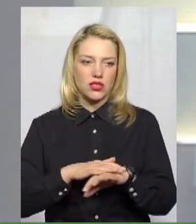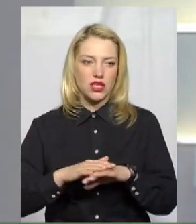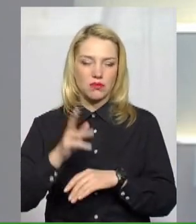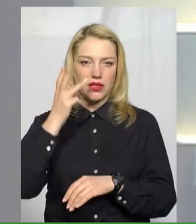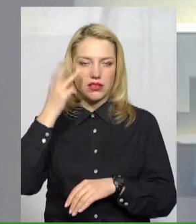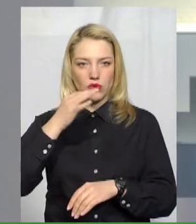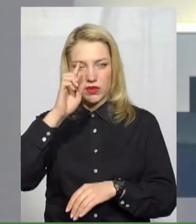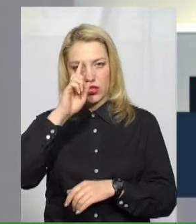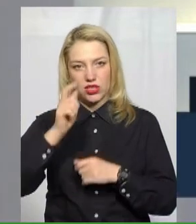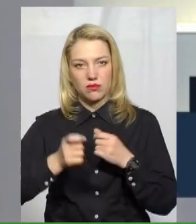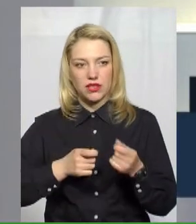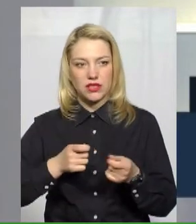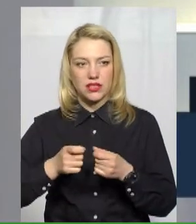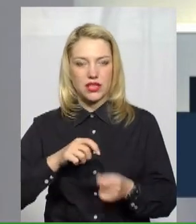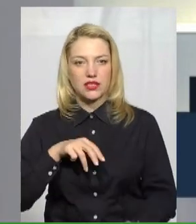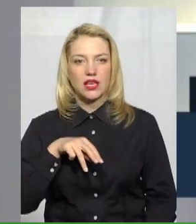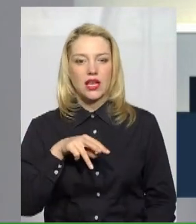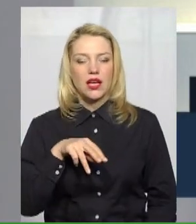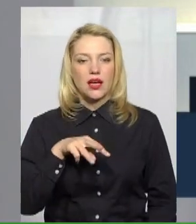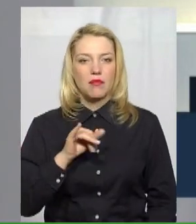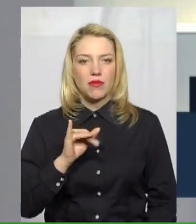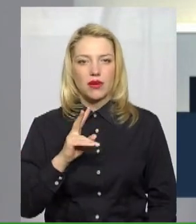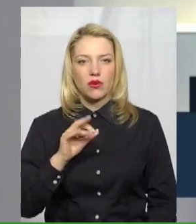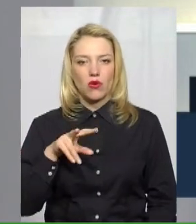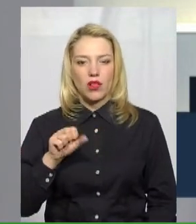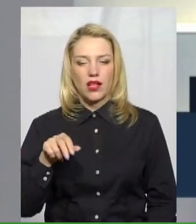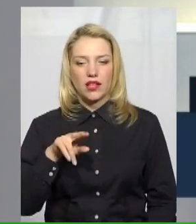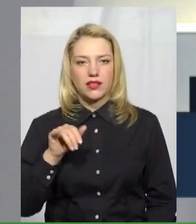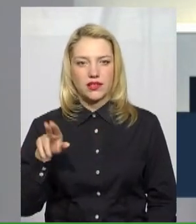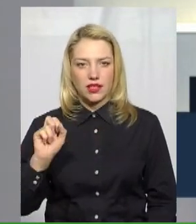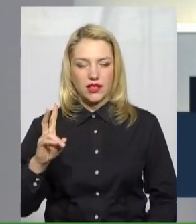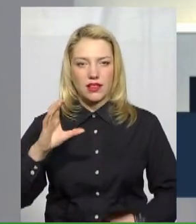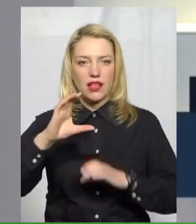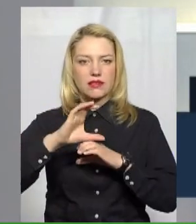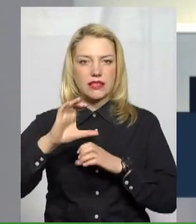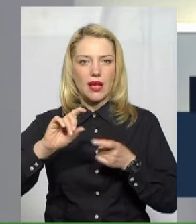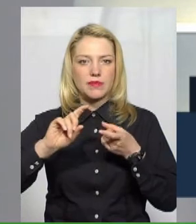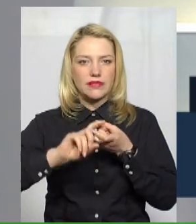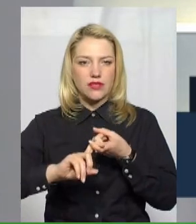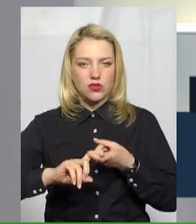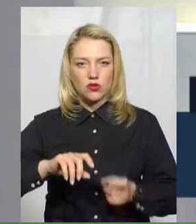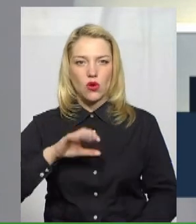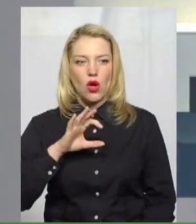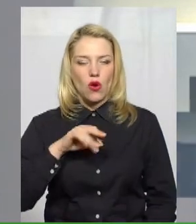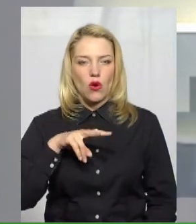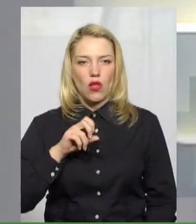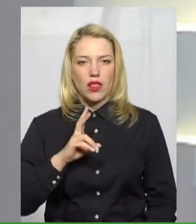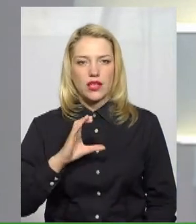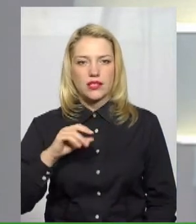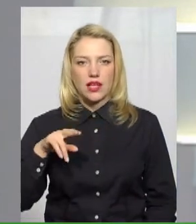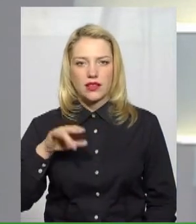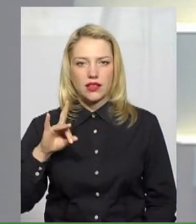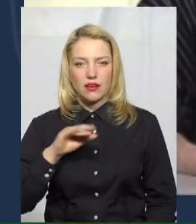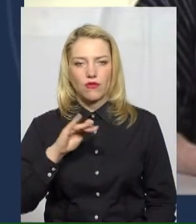обласної державної адміністрації Микола Дідик. А на скайп-зв'язку із нами Олександр Фурман, начальник відділу